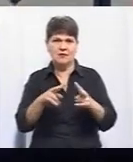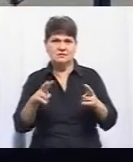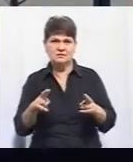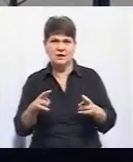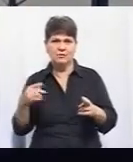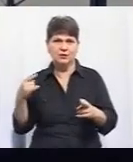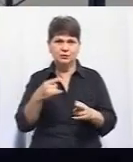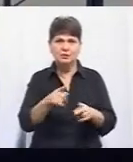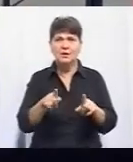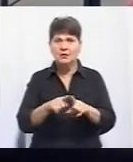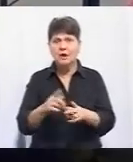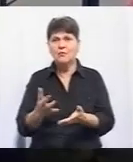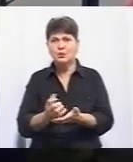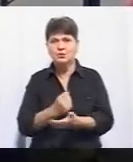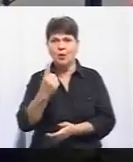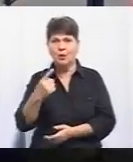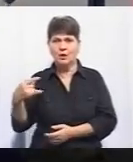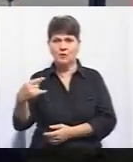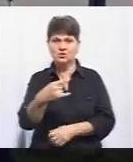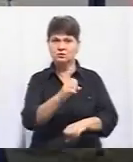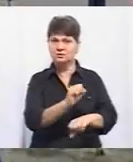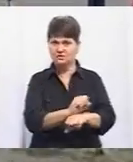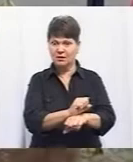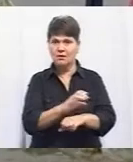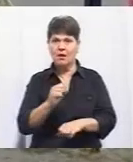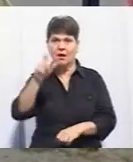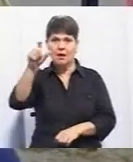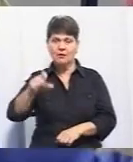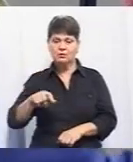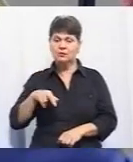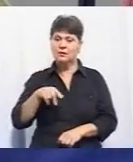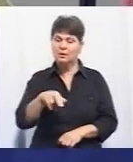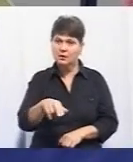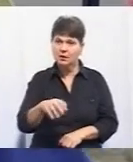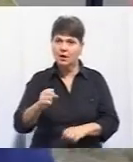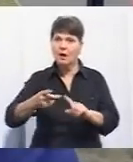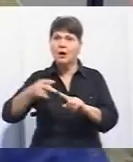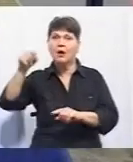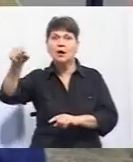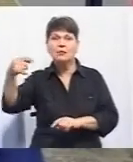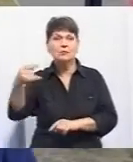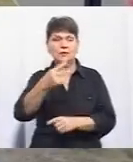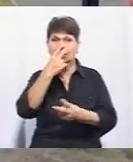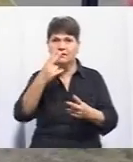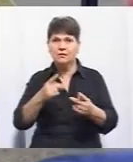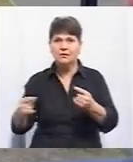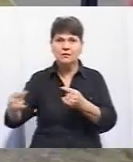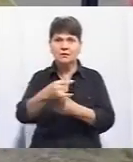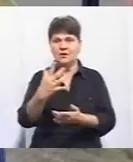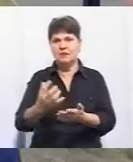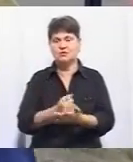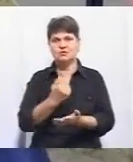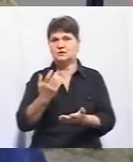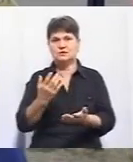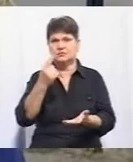просто так виходилося, що одна машина встала, а людина за тією машиною, а другий не бачить, йде на обгон. І все, і там виходить за тією